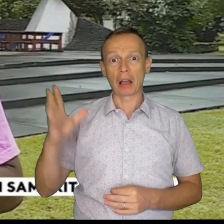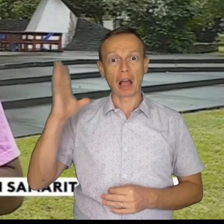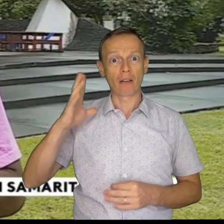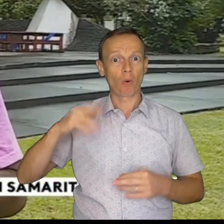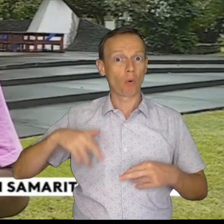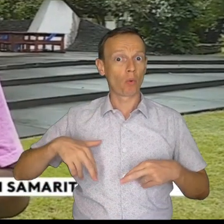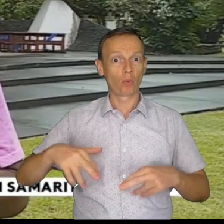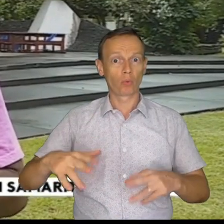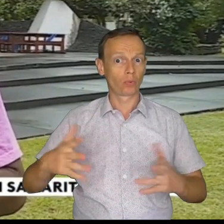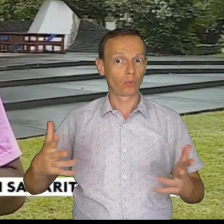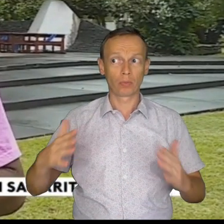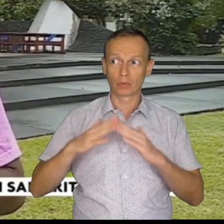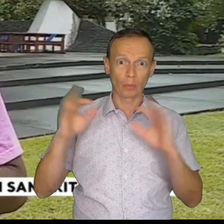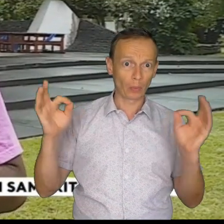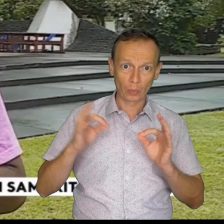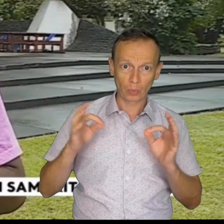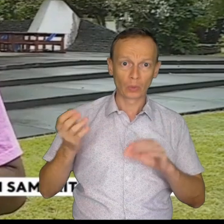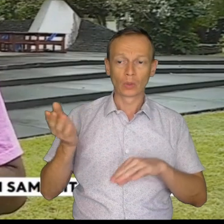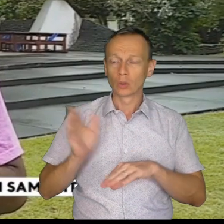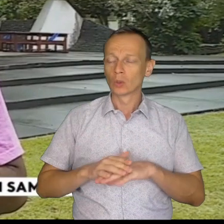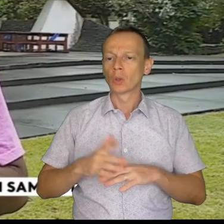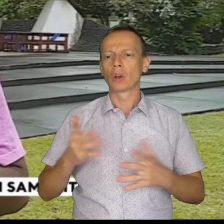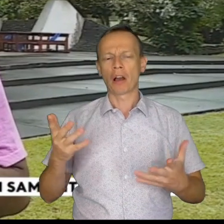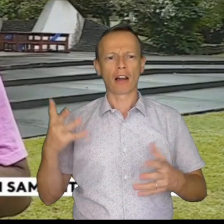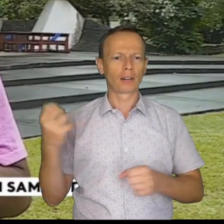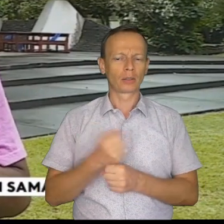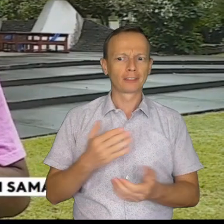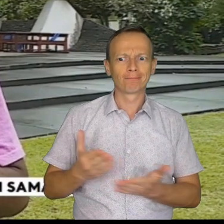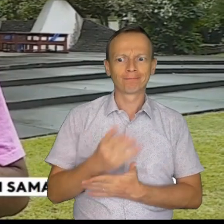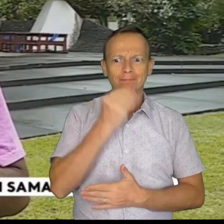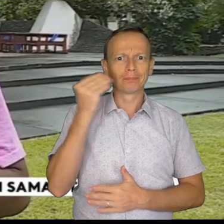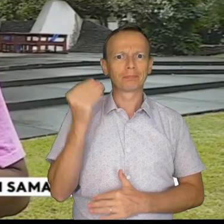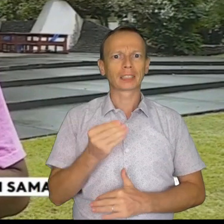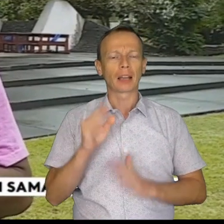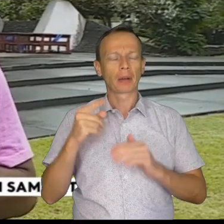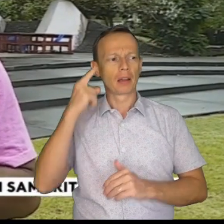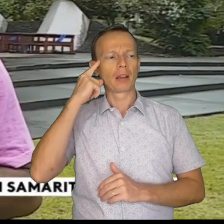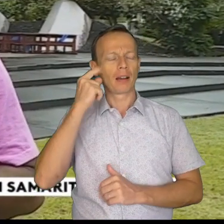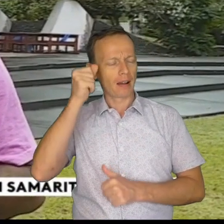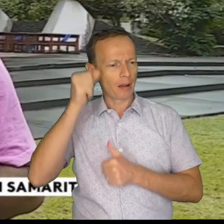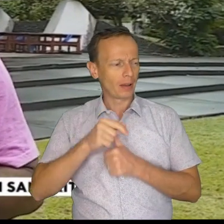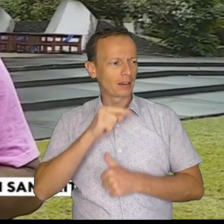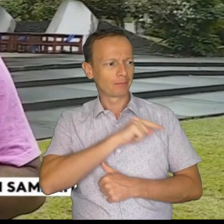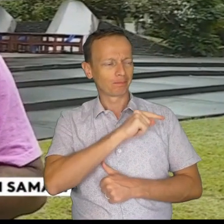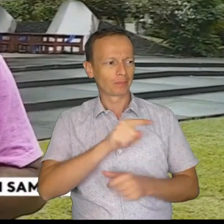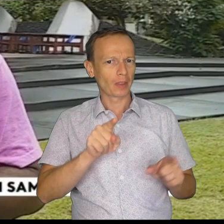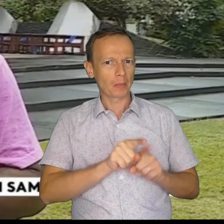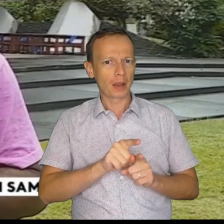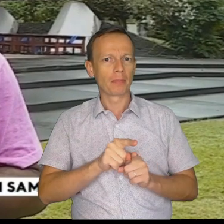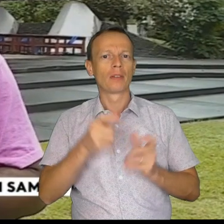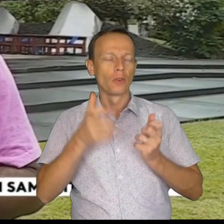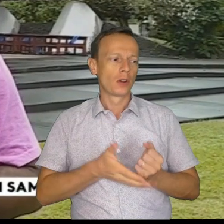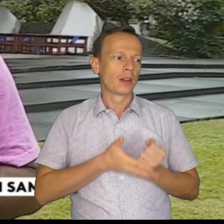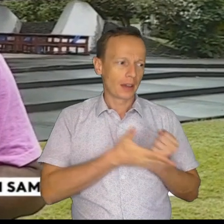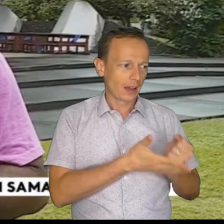est sorti et qui est redescendu vers la rue pour aider un peu ses semblables, c'est les termes, je vous relate les termes qui nous